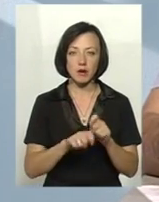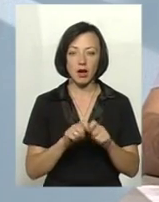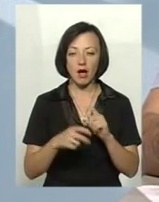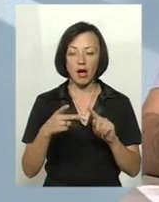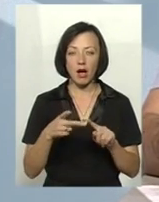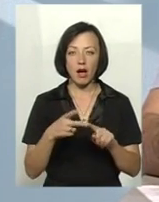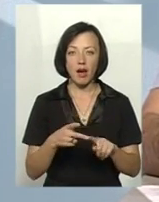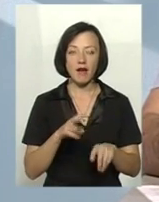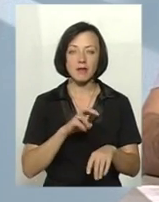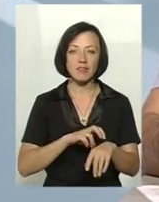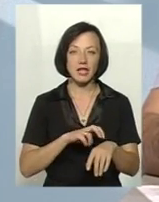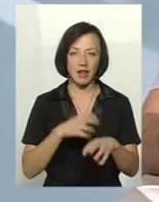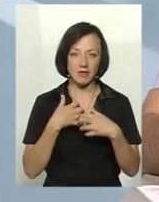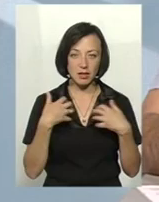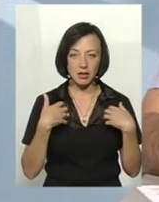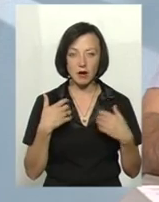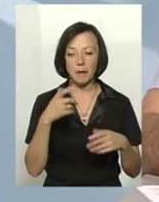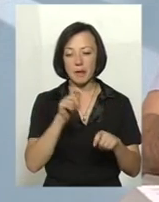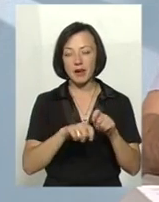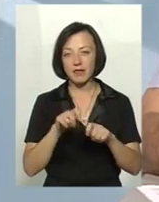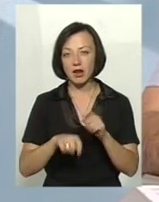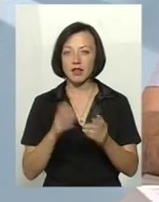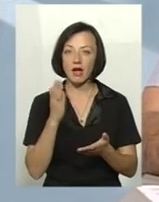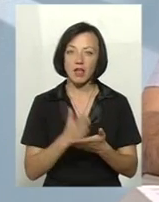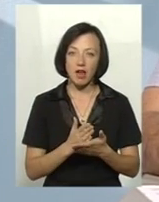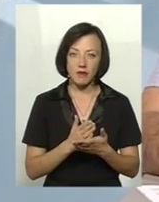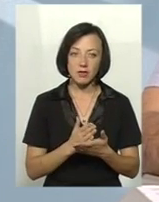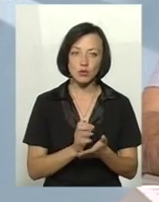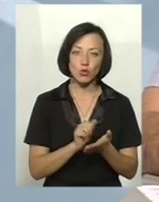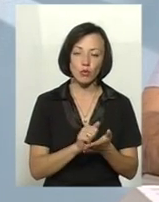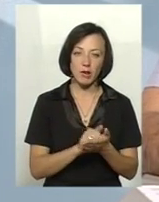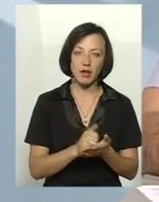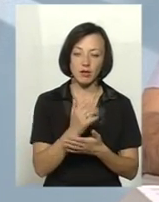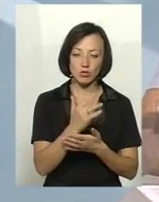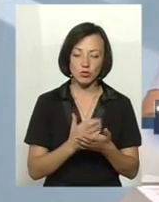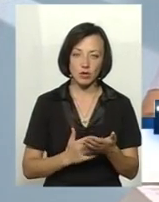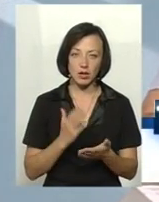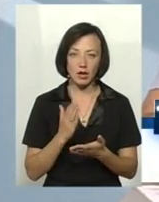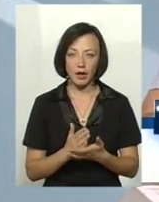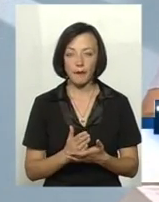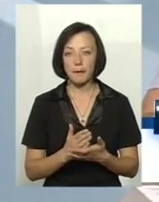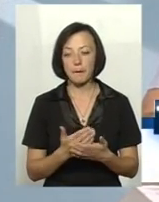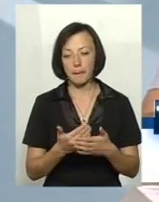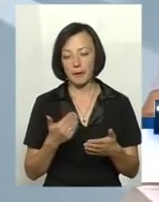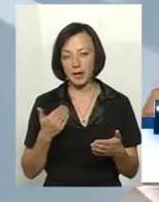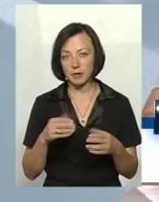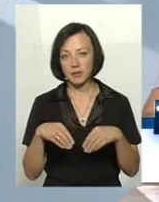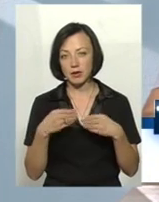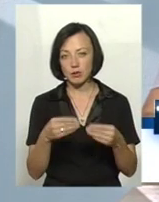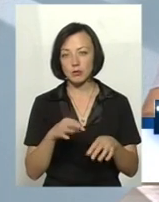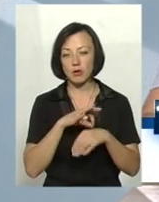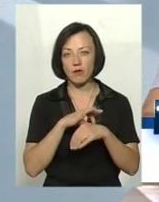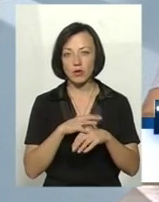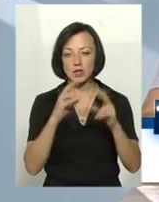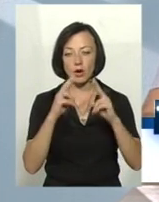а ветеринарний спеціаліст, він вже перевіряє наявність документів, якщо вони є, перед тим, як вони видаються, проводиться